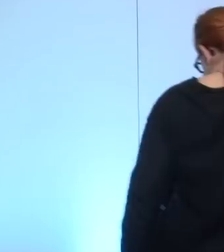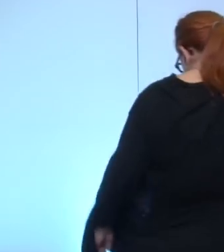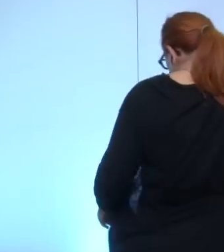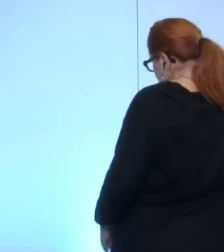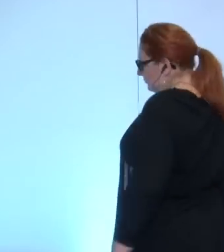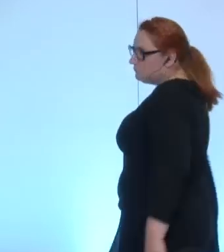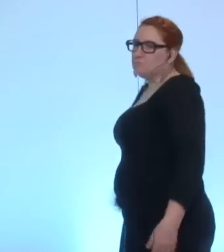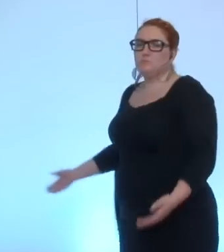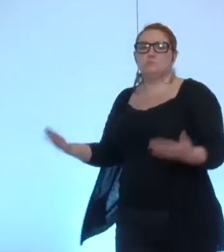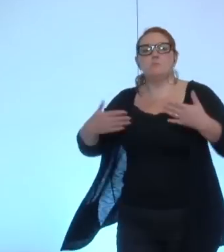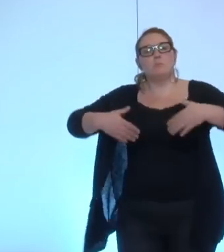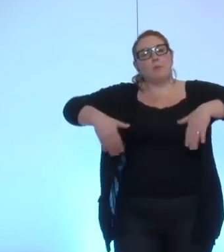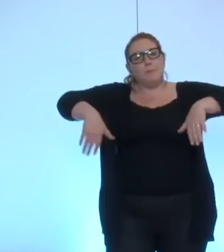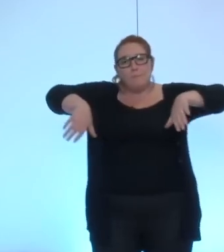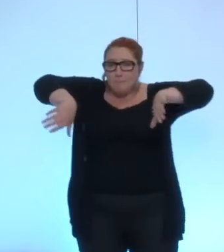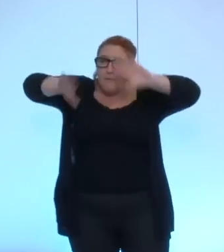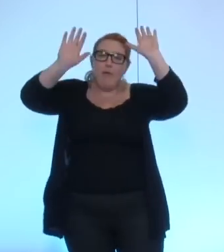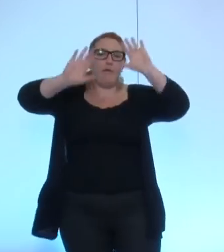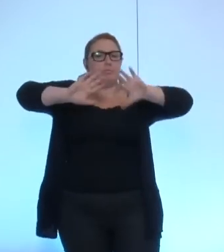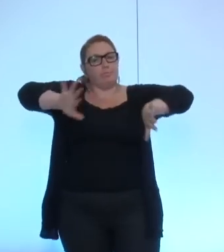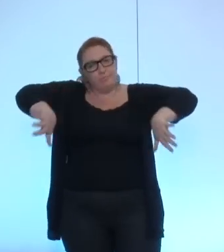et nous allons vous dire que nous allons voter